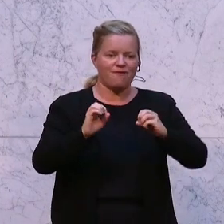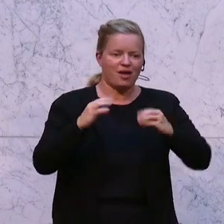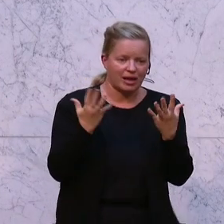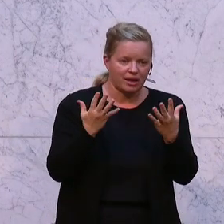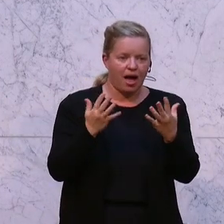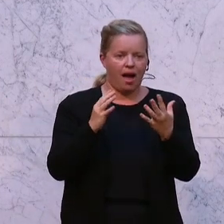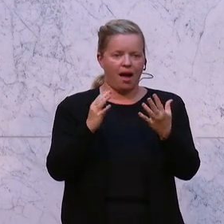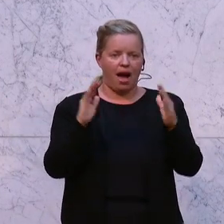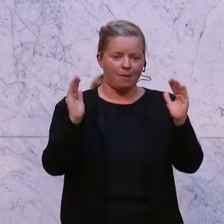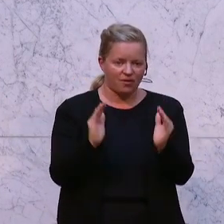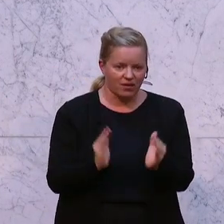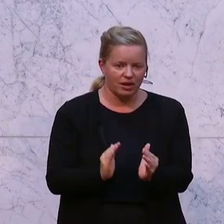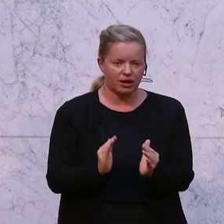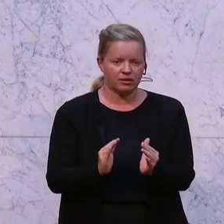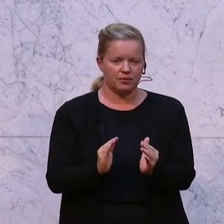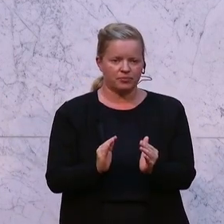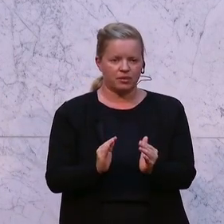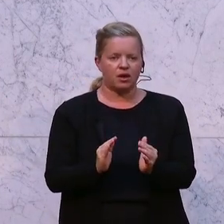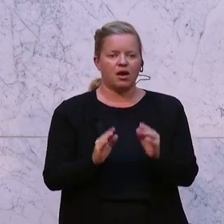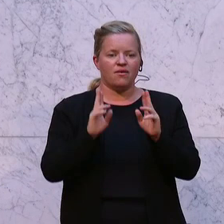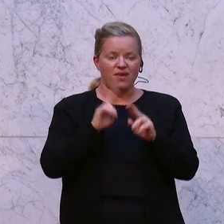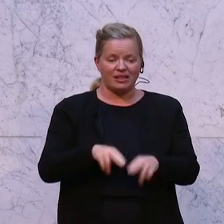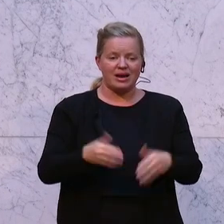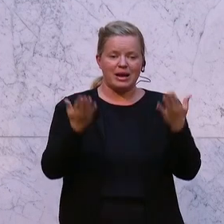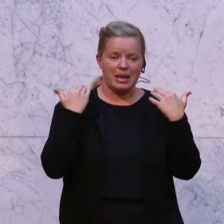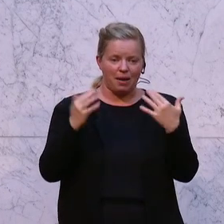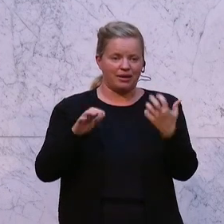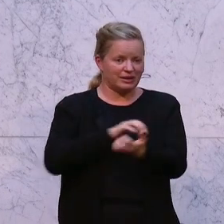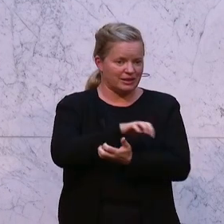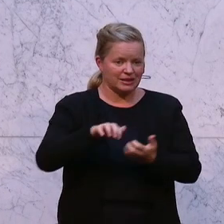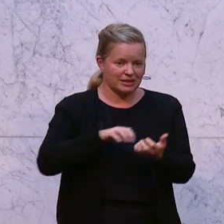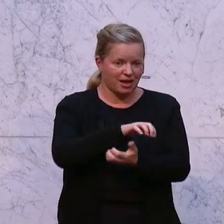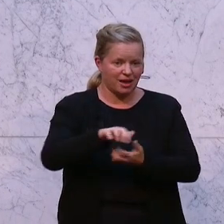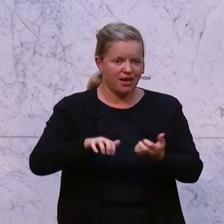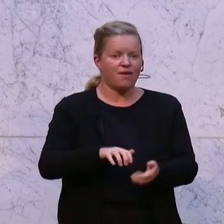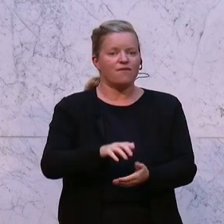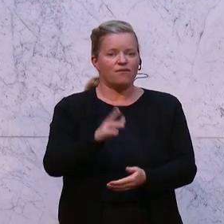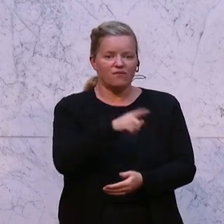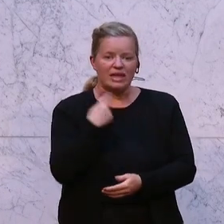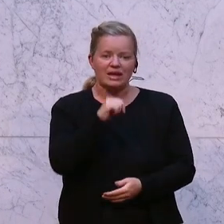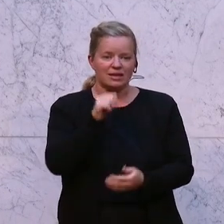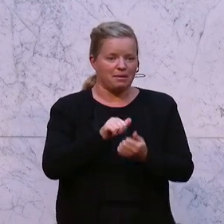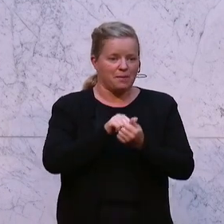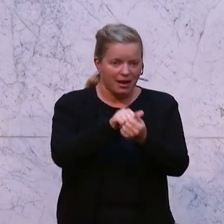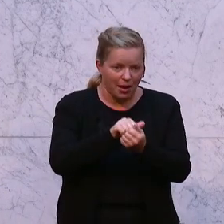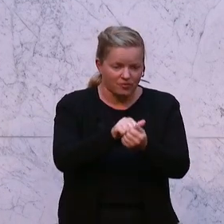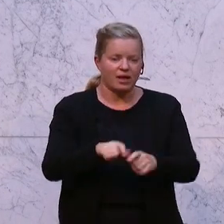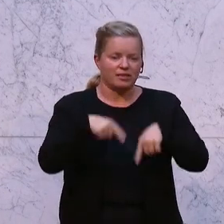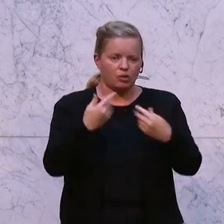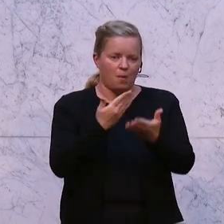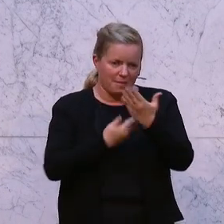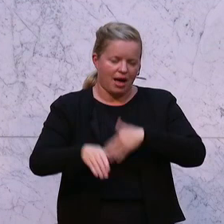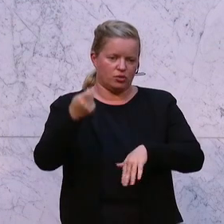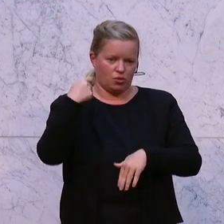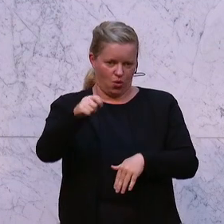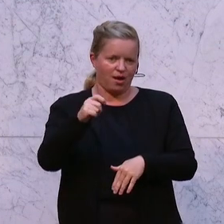haben und hätten wir nicht nach Jahrzehnten des Stillstands in der Klimakrise in diesem Maße dagegen angekämpft und in dieser Dimension, wie wir das in den letzten Jahren